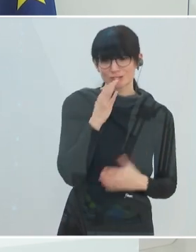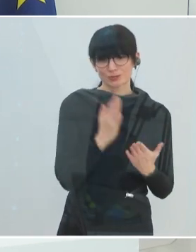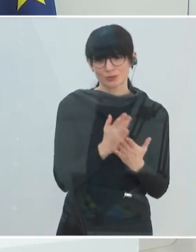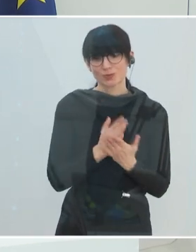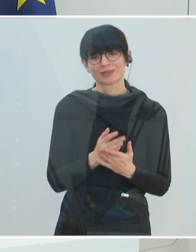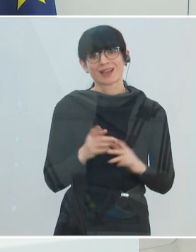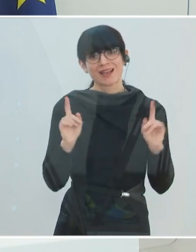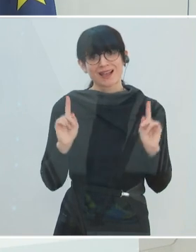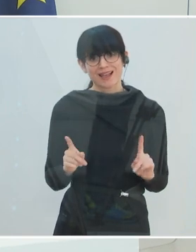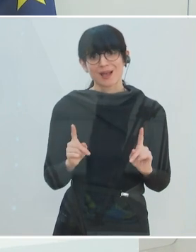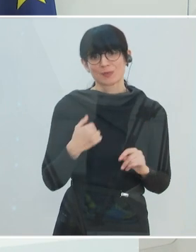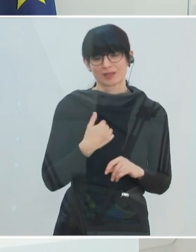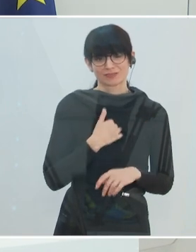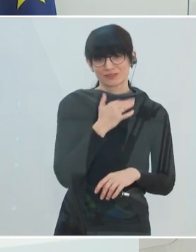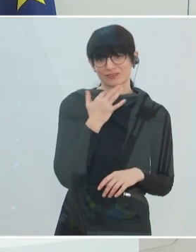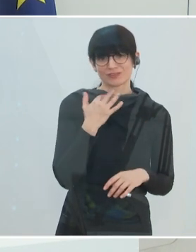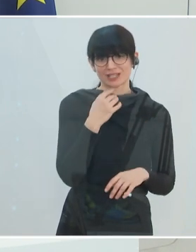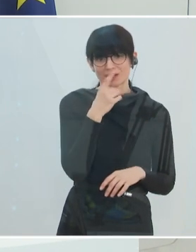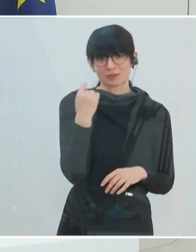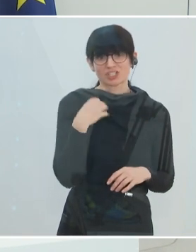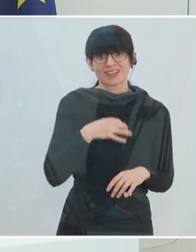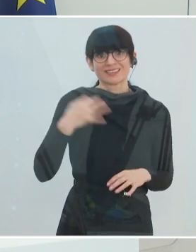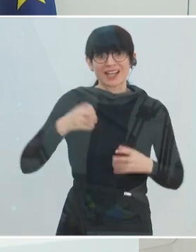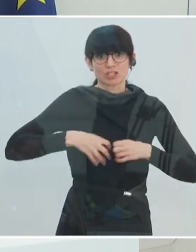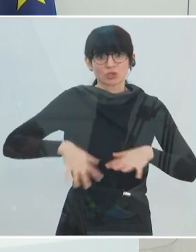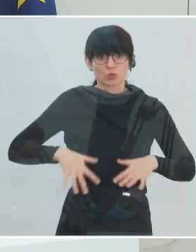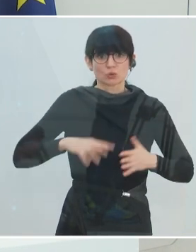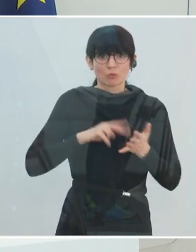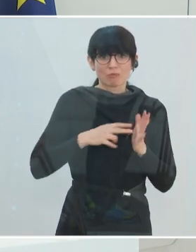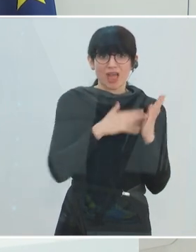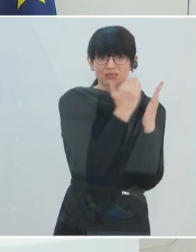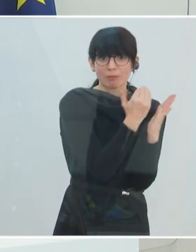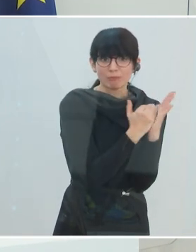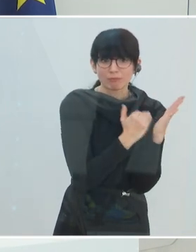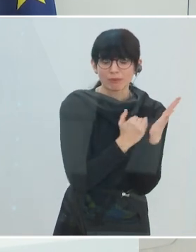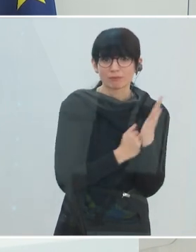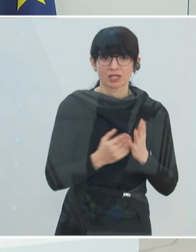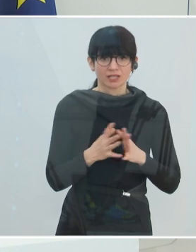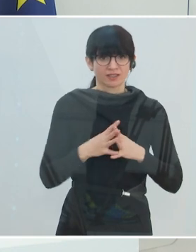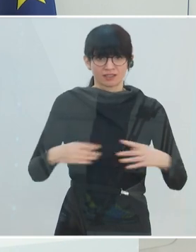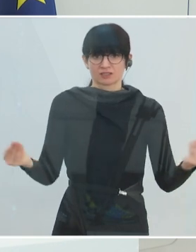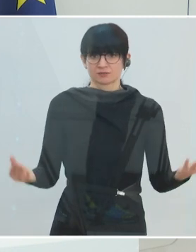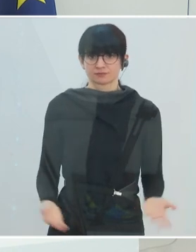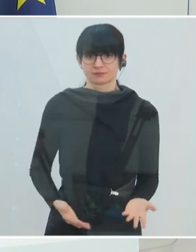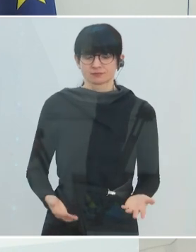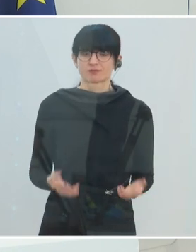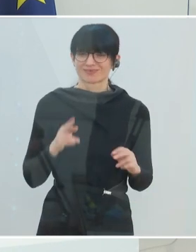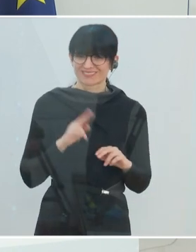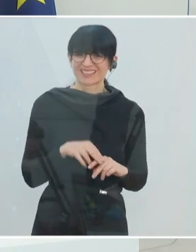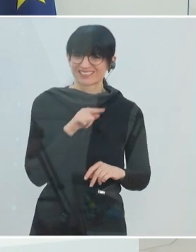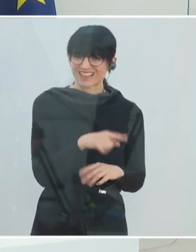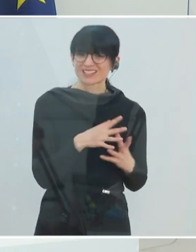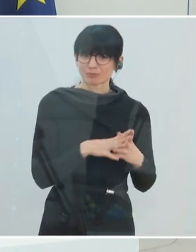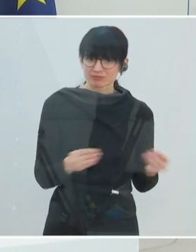Aber zum Beispiel verlieren die allermeisten Menschen ihre Tagesstruktur. Und wenn sie ihre Tagesstruktur verlieren, dann neigen sie dazu,